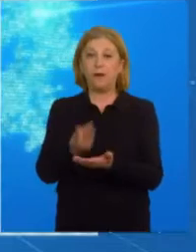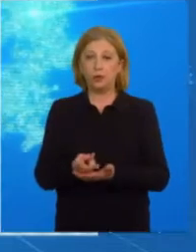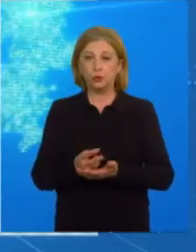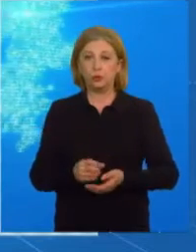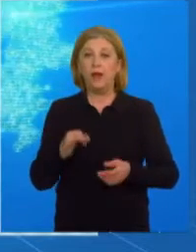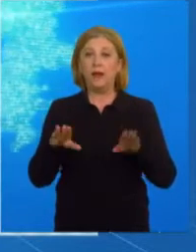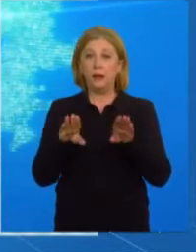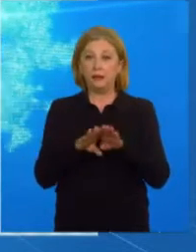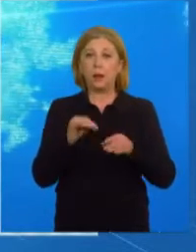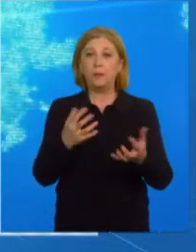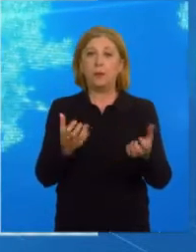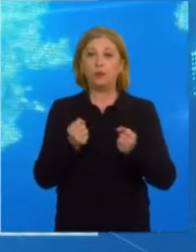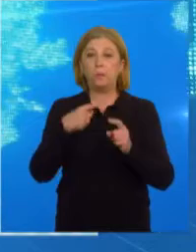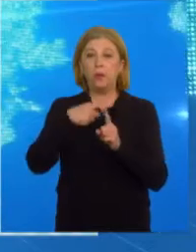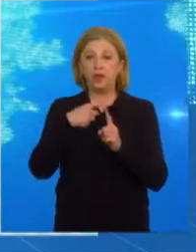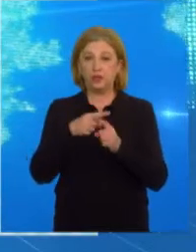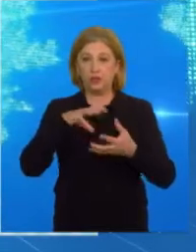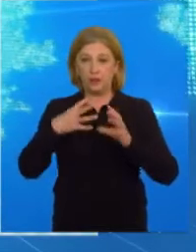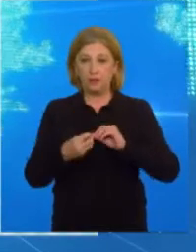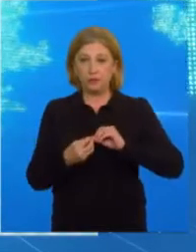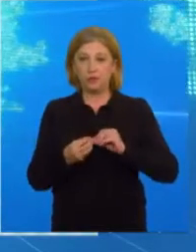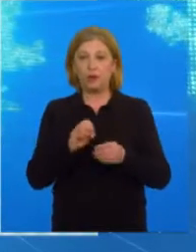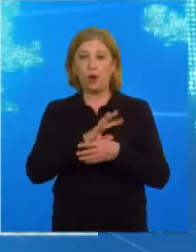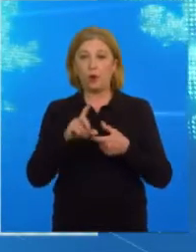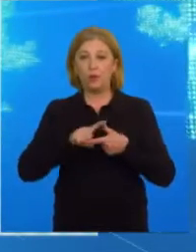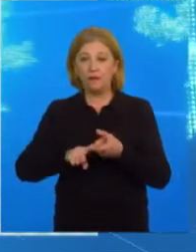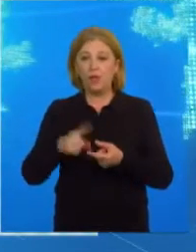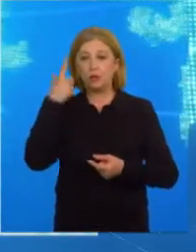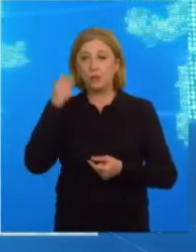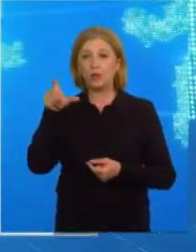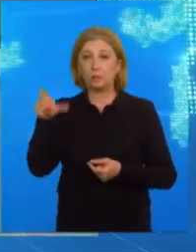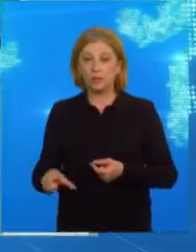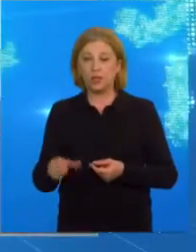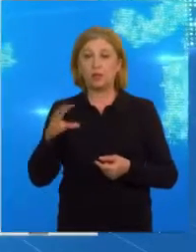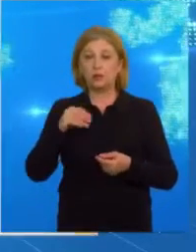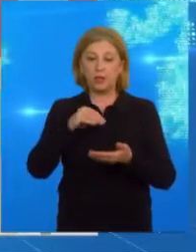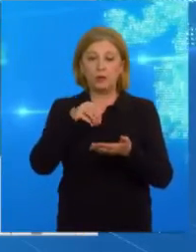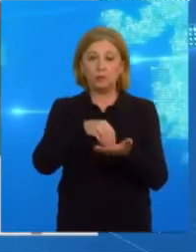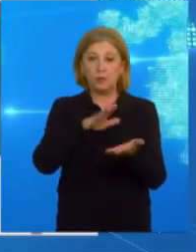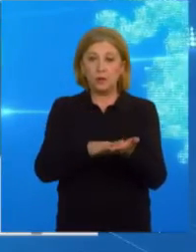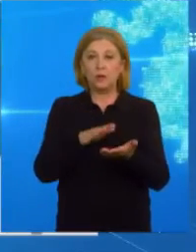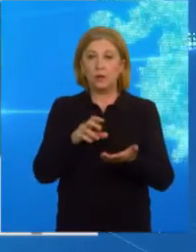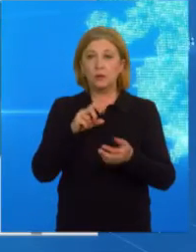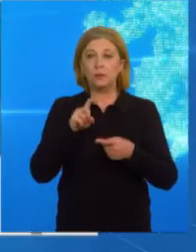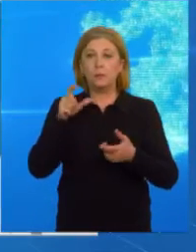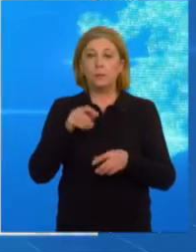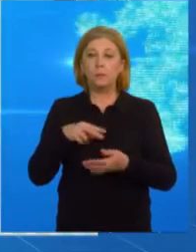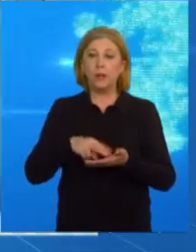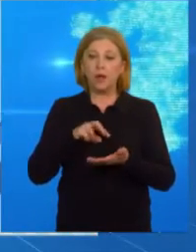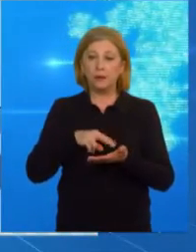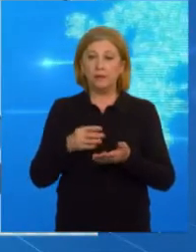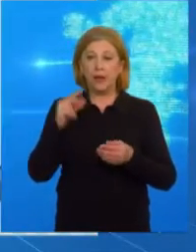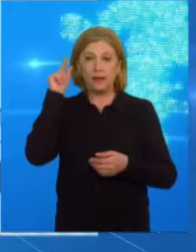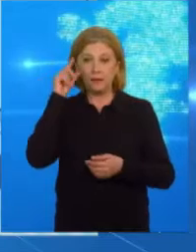Итак, при получении положительного анализа на коронавирус врач сообщает об этом пациенту. Затем журнал учета больных коронавирусом вносит плановые даты для